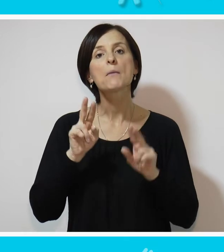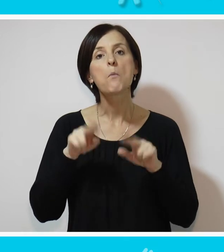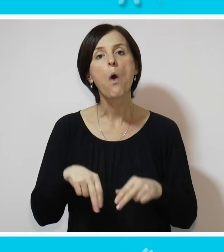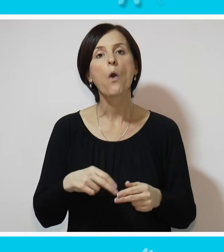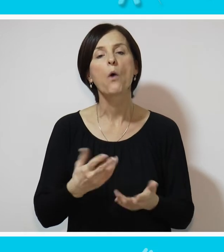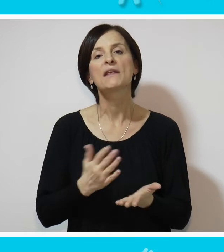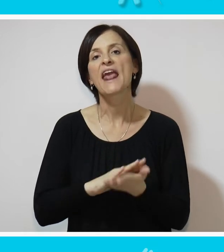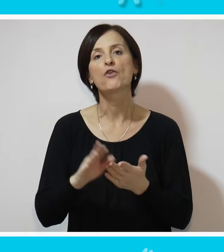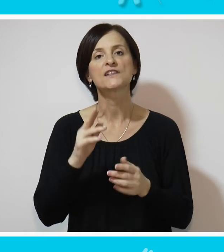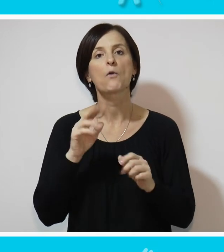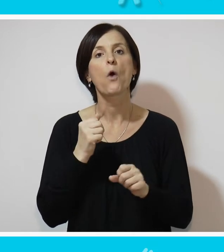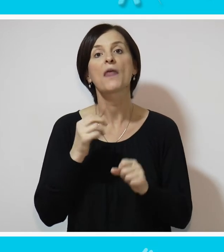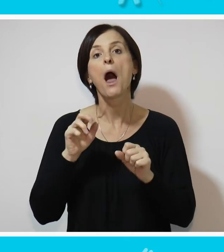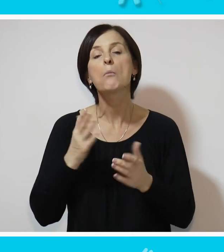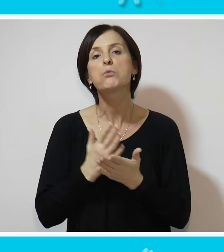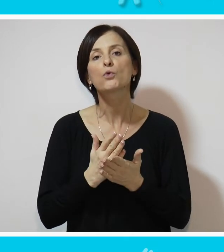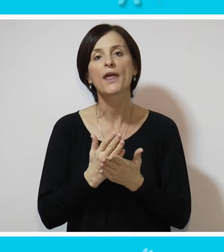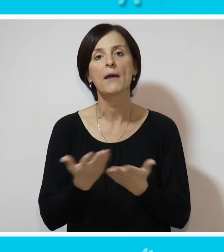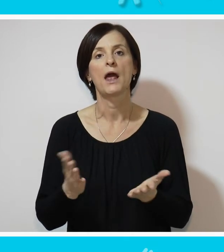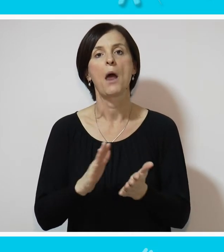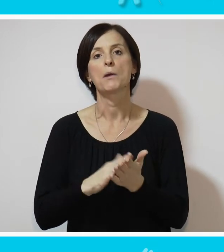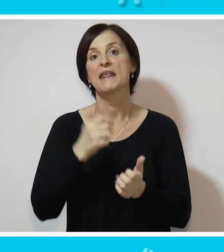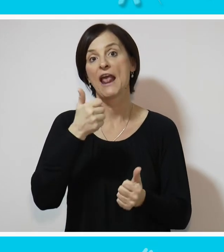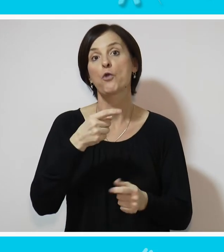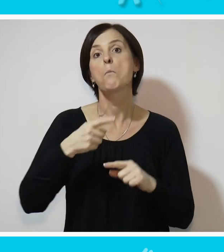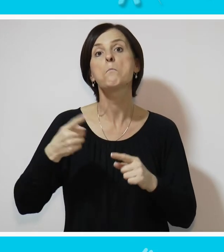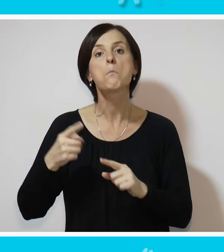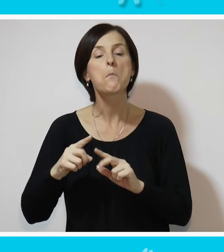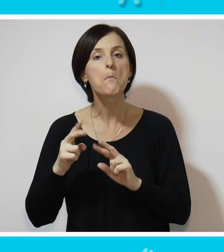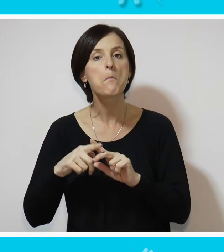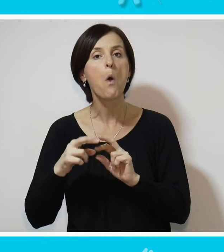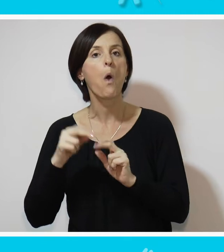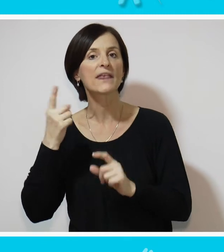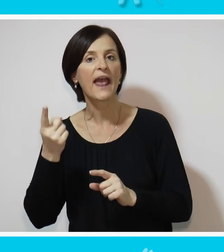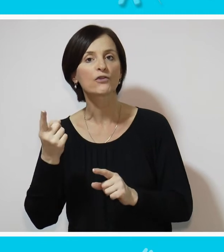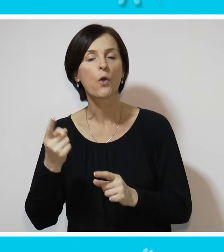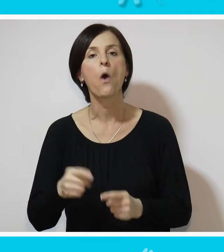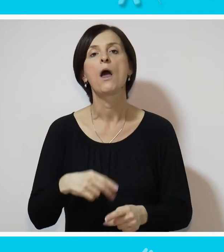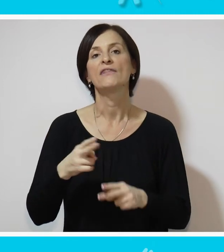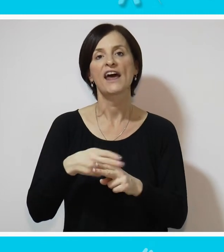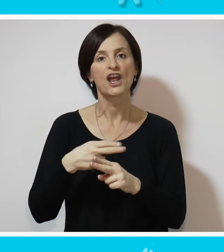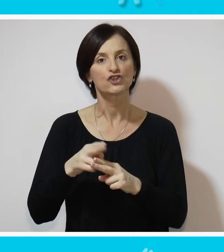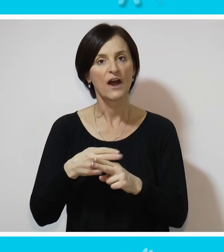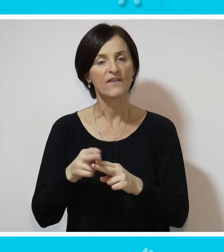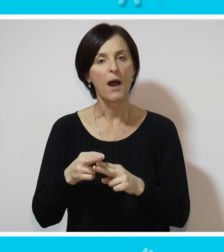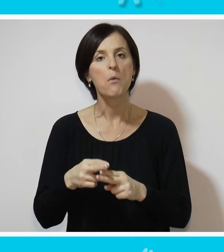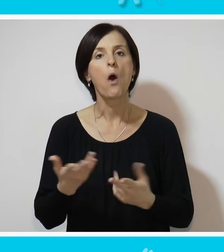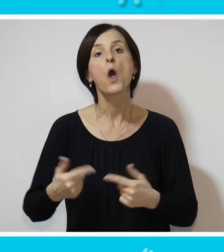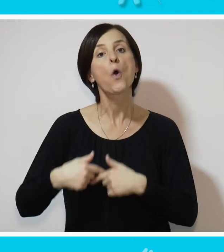bi moglo da jednostavno bude postepeno, možda ne sve odjednom, ali jedno po jedno postepeno rešavano,